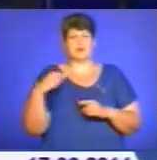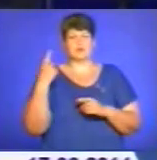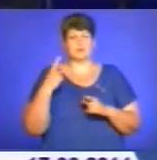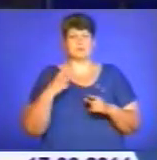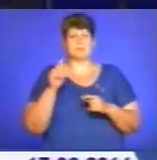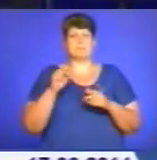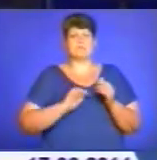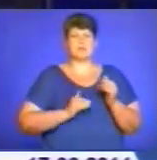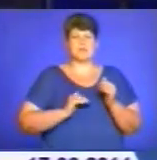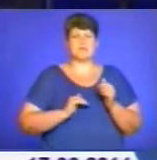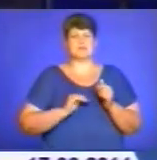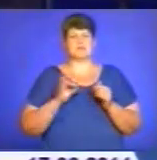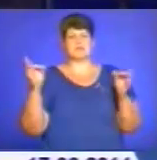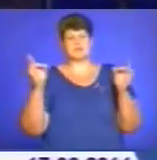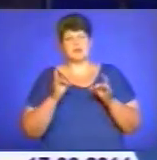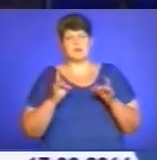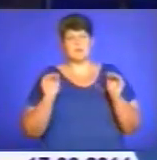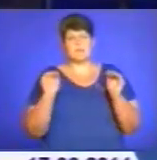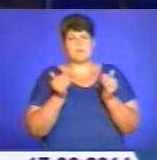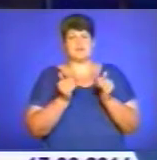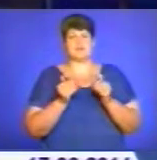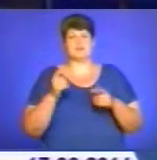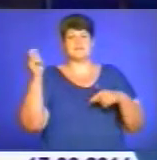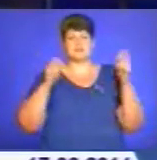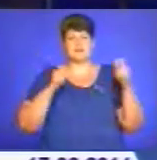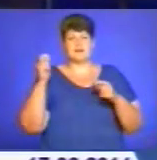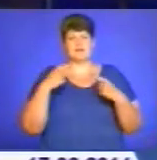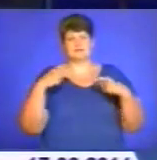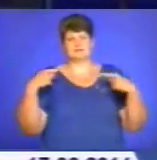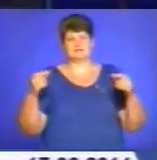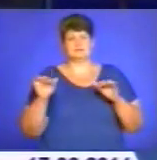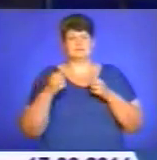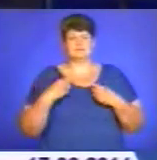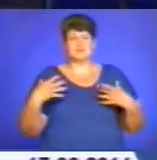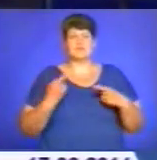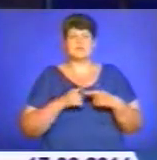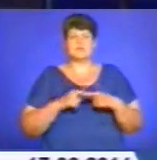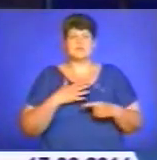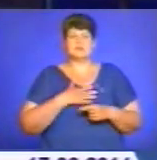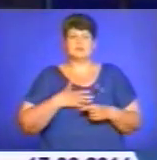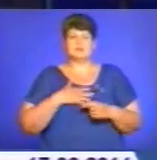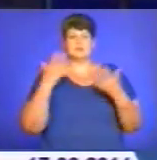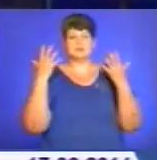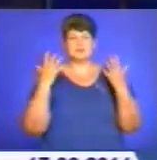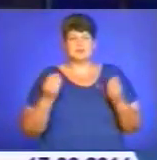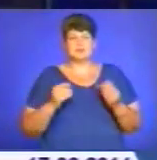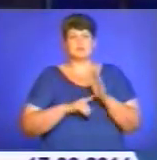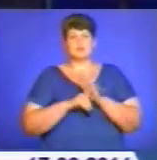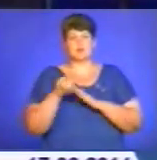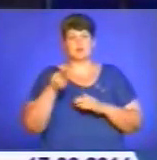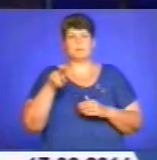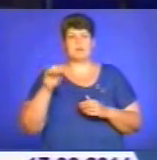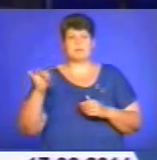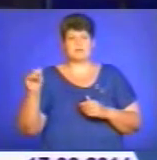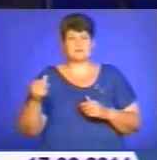обмежити гучні святкування та розважальні заходи, фестивалі та дефіляди. У ці тривожні дні та з початком Петрівського посту усі разом